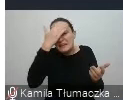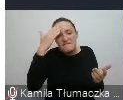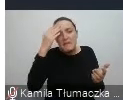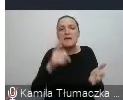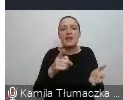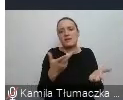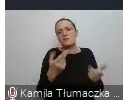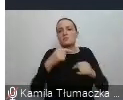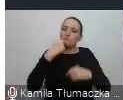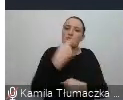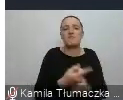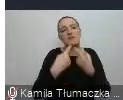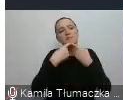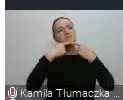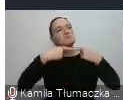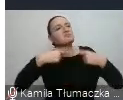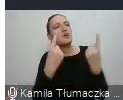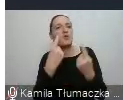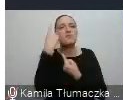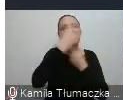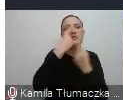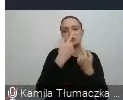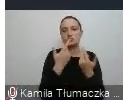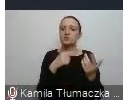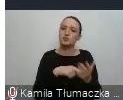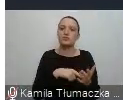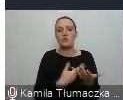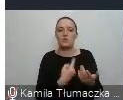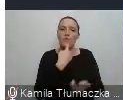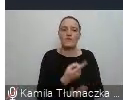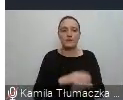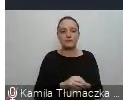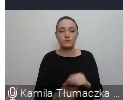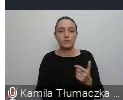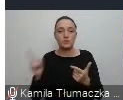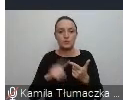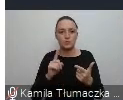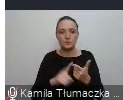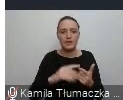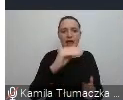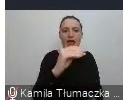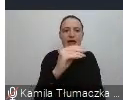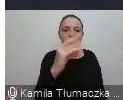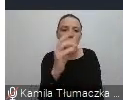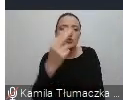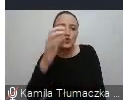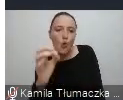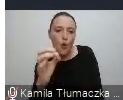po prostu formułujemy jakąś myśl, bo gdzieś musimy się ulokować. Druga sprawa to jest etnocentryzm, czyli